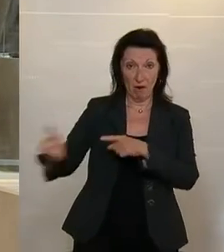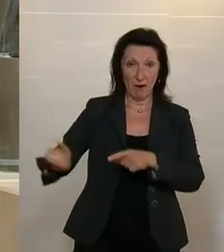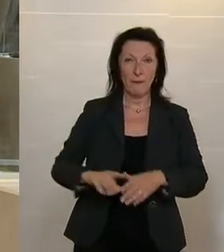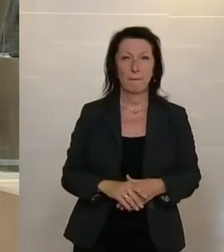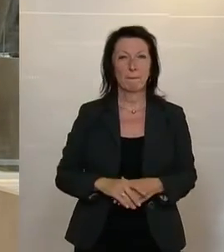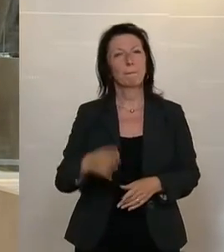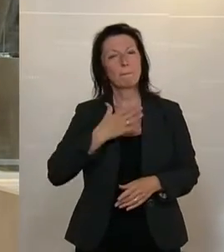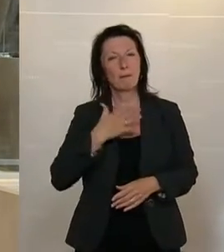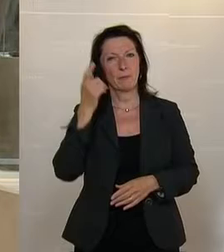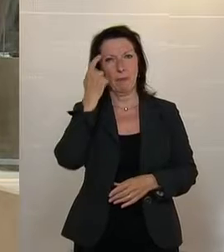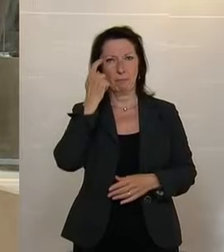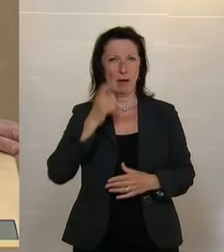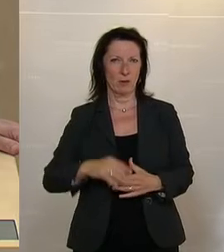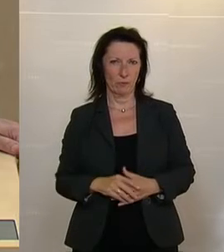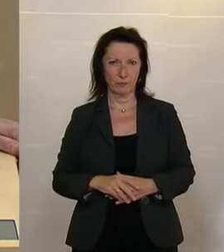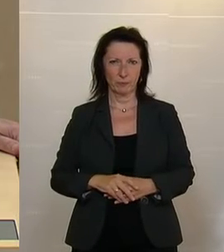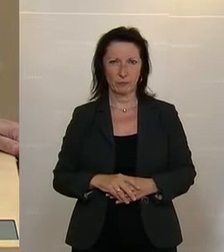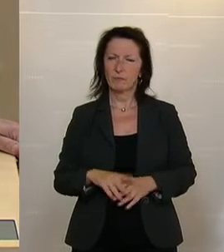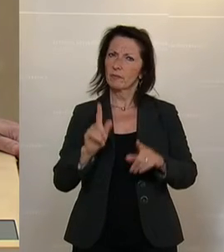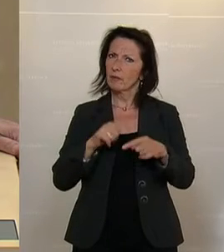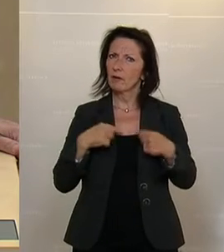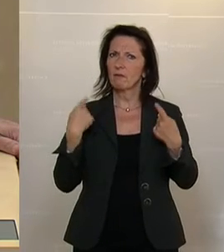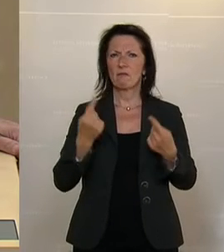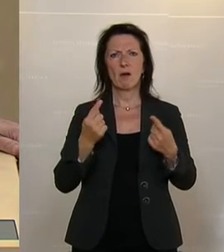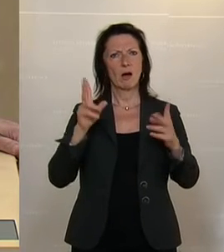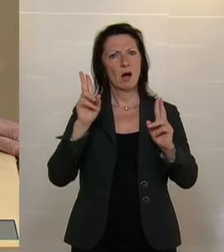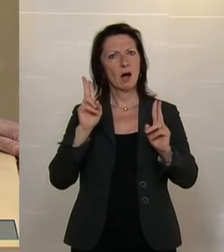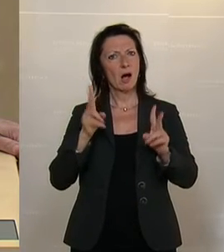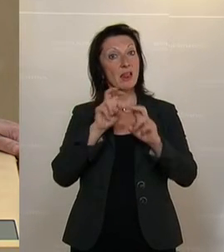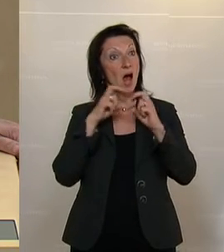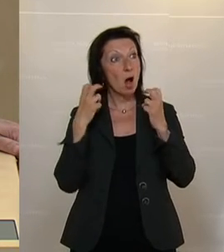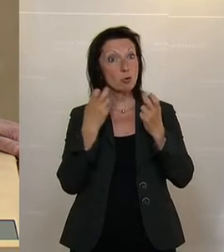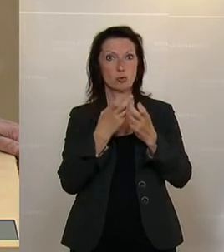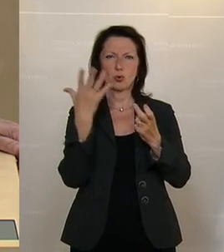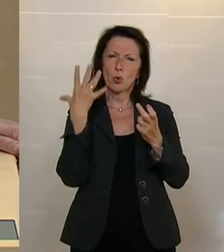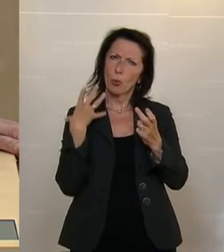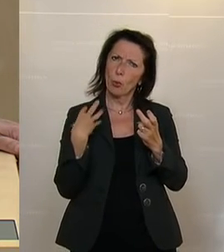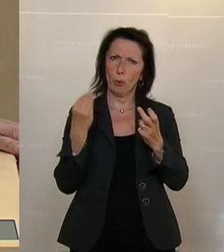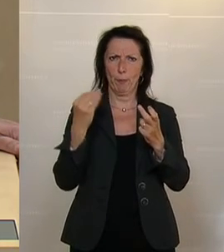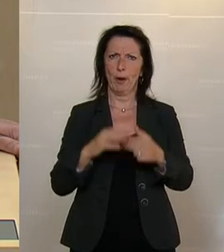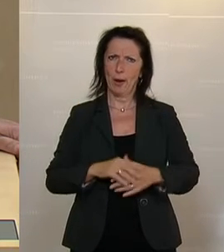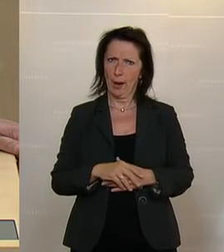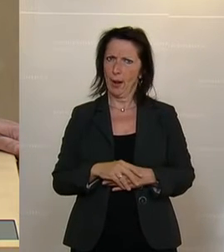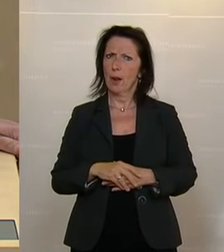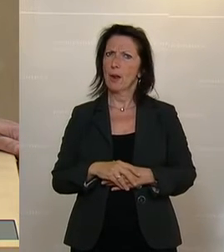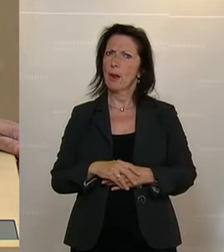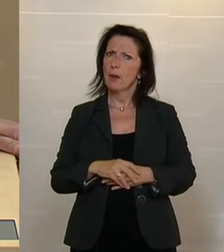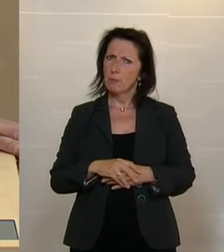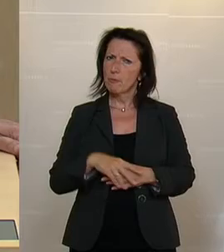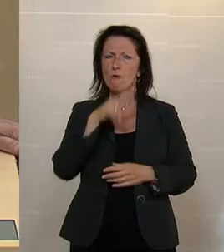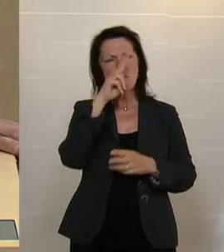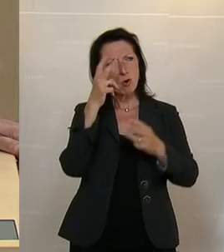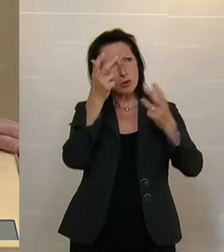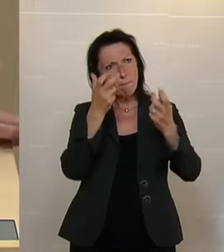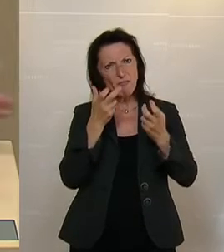Ich finde, wir können uns noch einmal im Ausschuss mit jenen Forderungen des